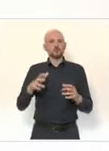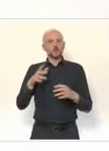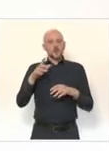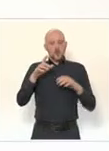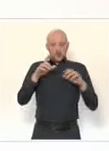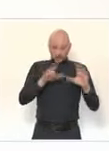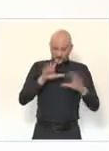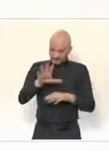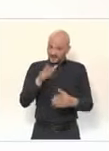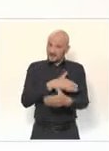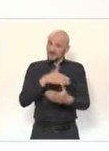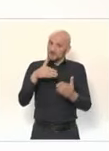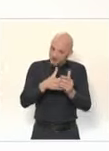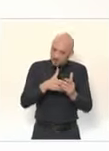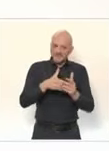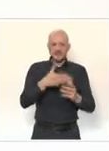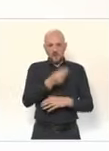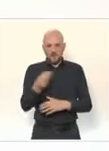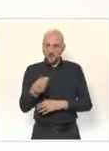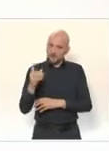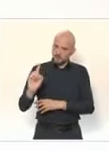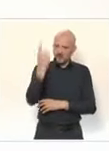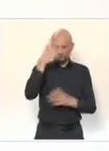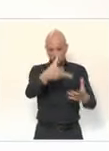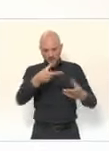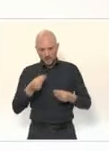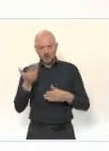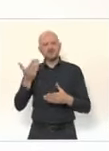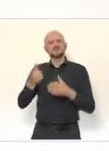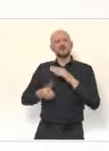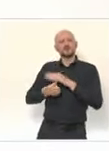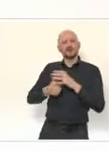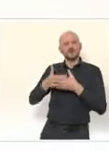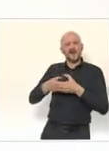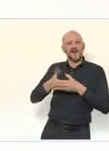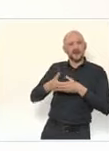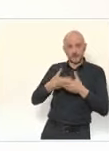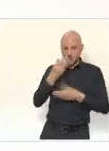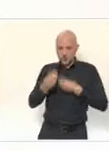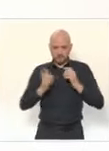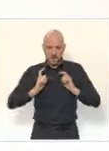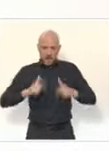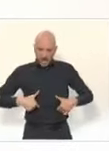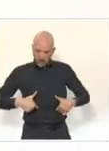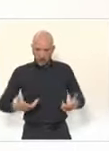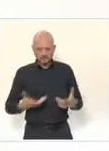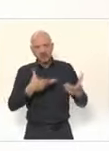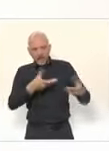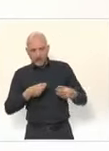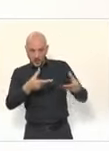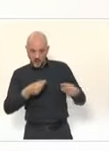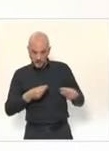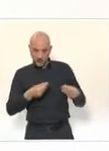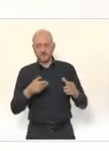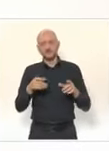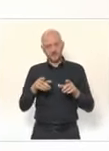dans le cadre de centres aérés ou dans le cadre de l'école. et c'est là aussi quelque chose que nous devons à des personnels que je